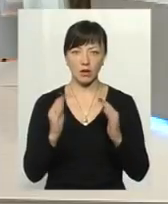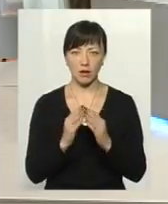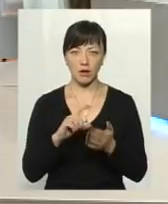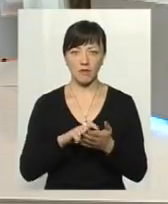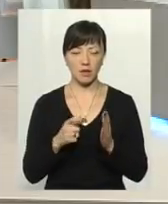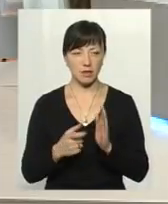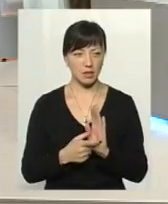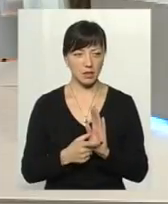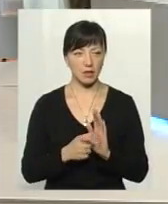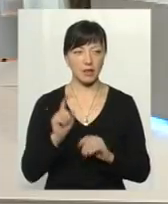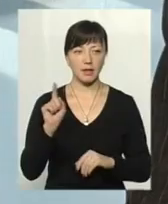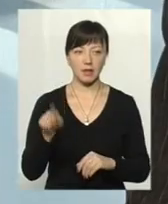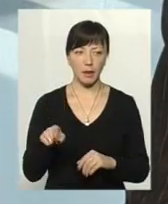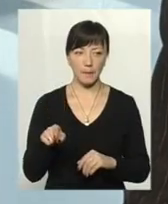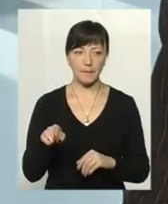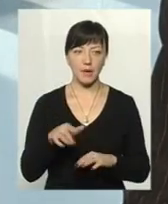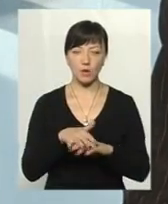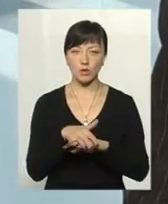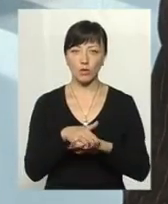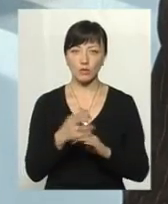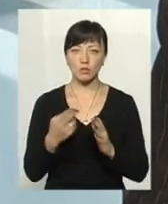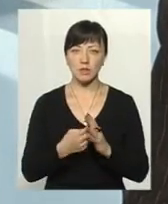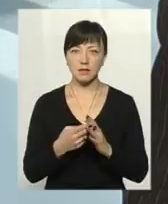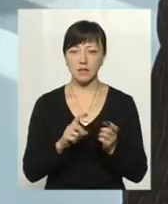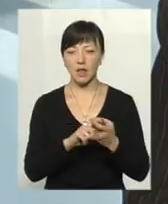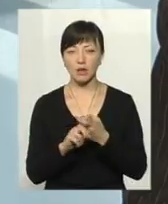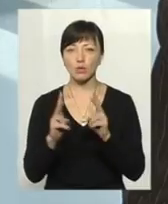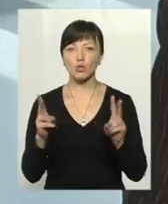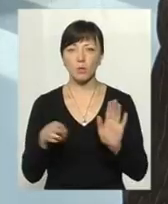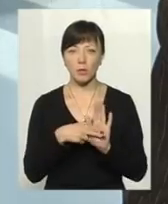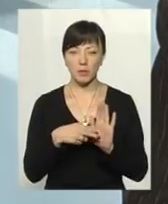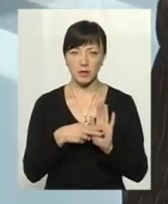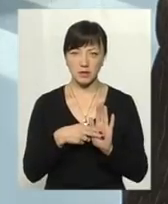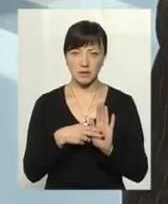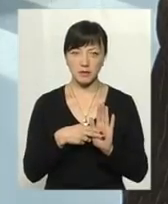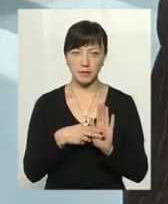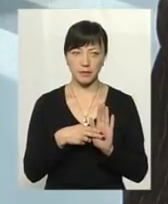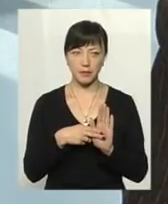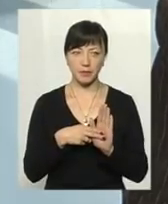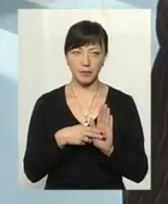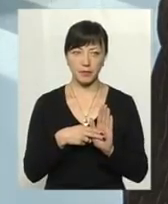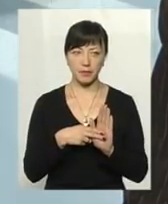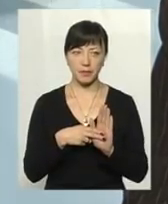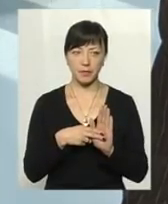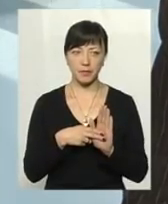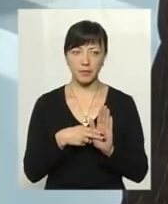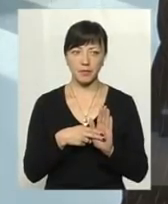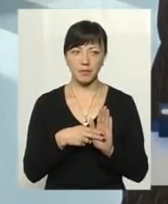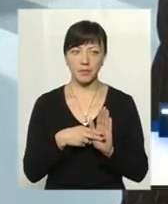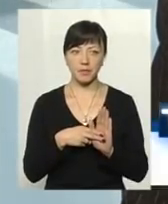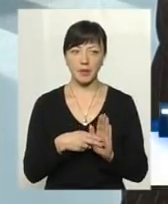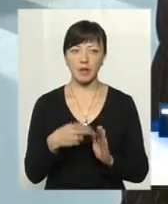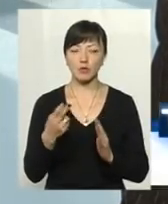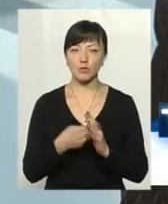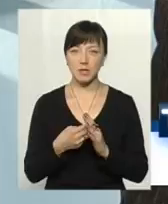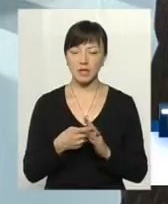квартира. Там розраховується субсидія, залежності, хто там зареєстрований. Хто проживає, зареєстрований. Субсидії зроблені. Тобто,